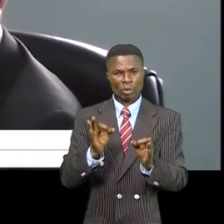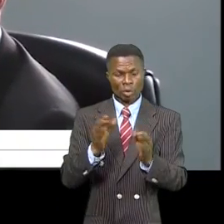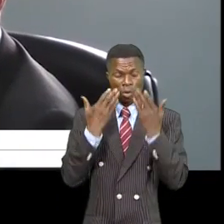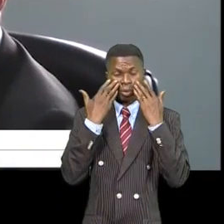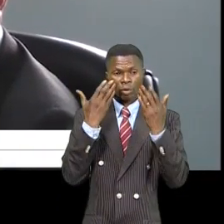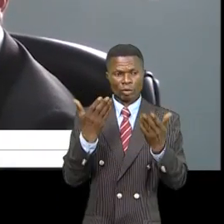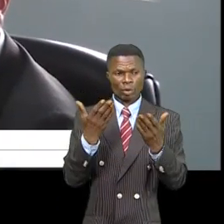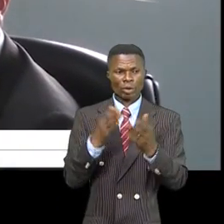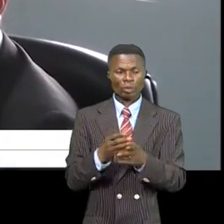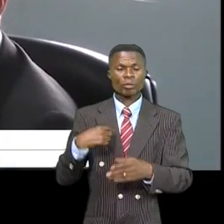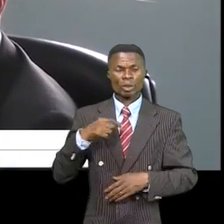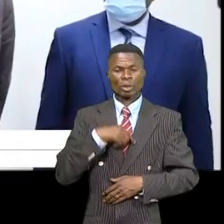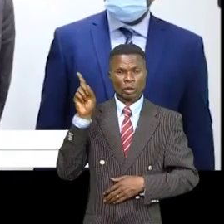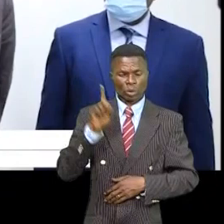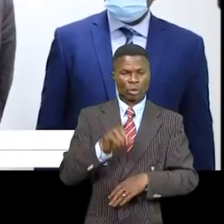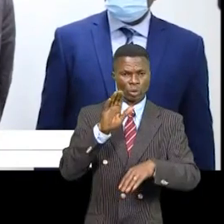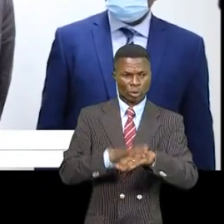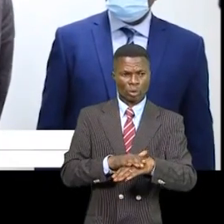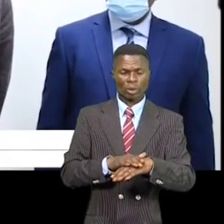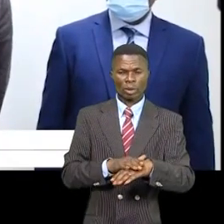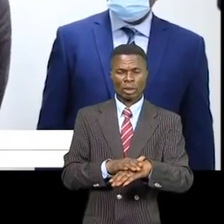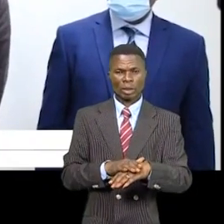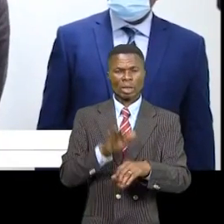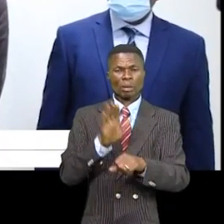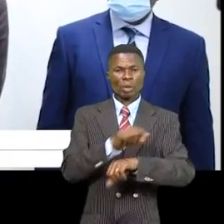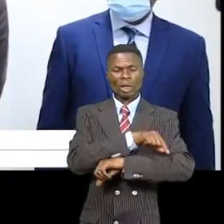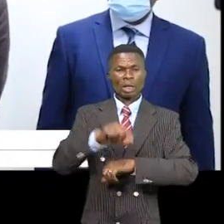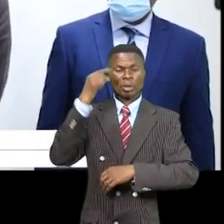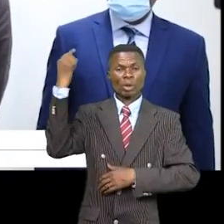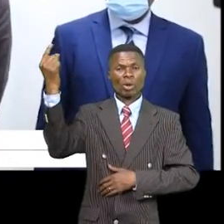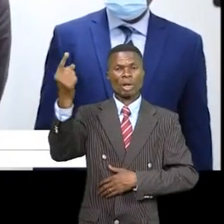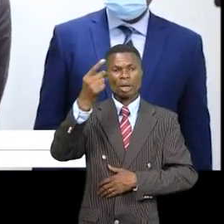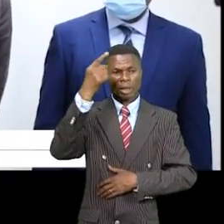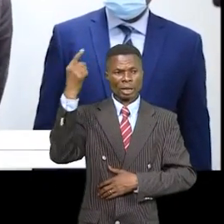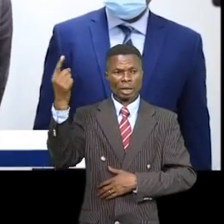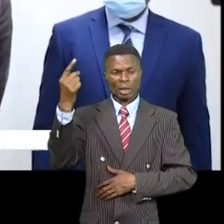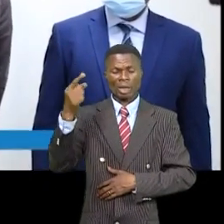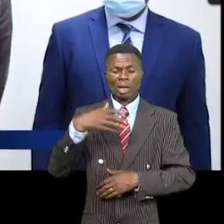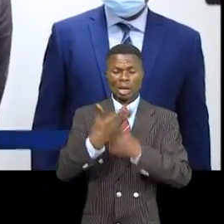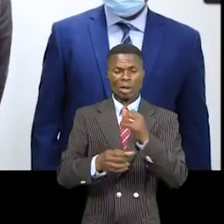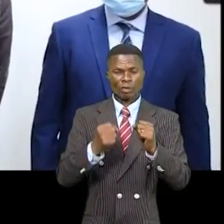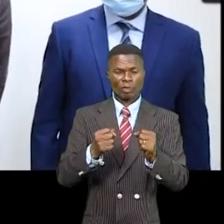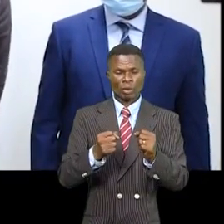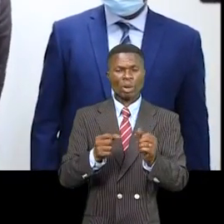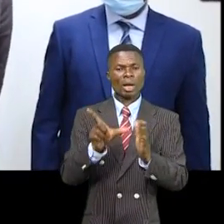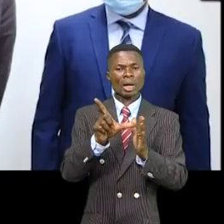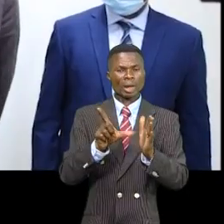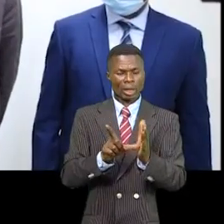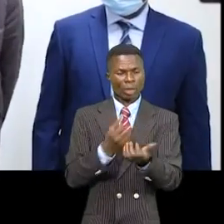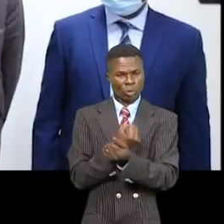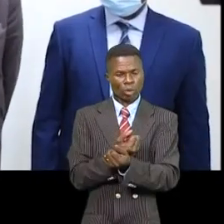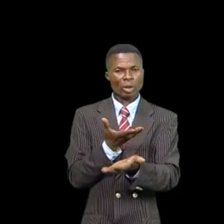on inspecte ici et on agit nous au niveau plutôt des institutions internationales pour faire en sorte que les règles soient